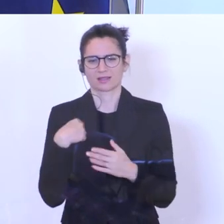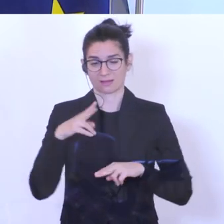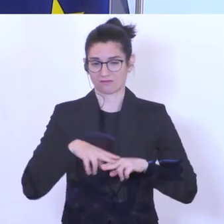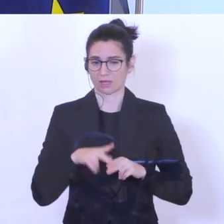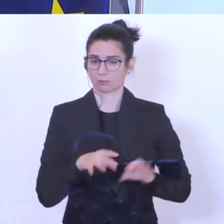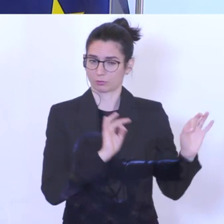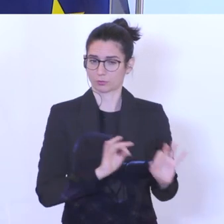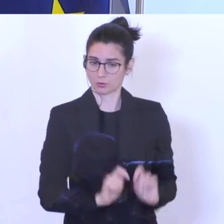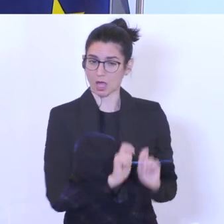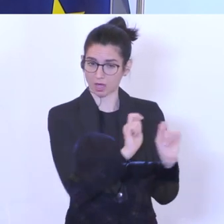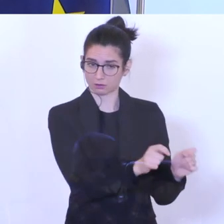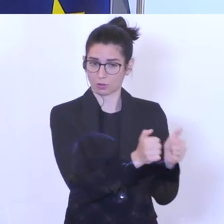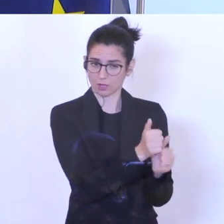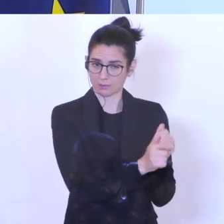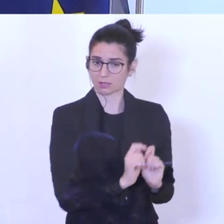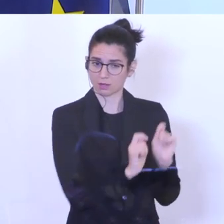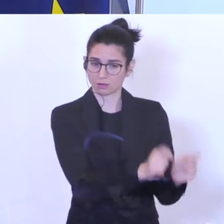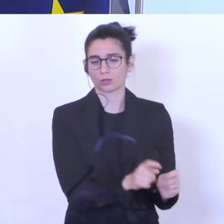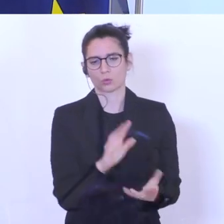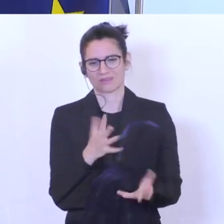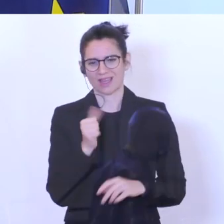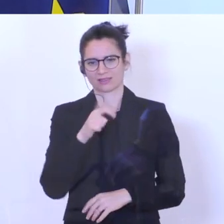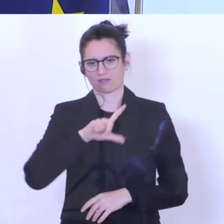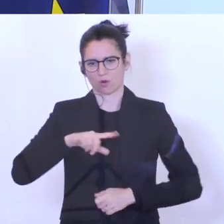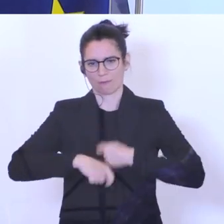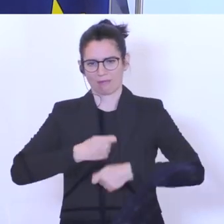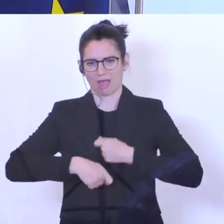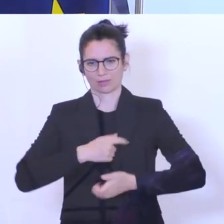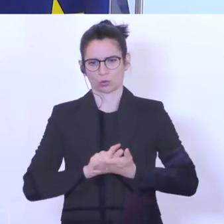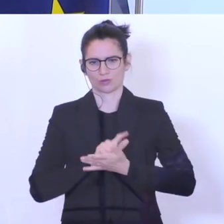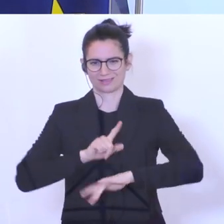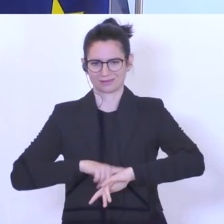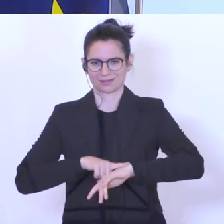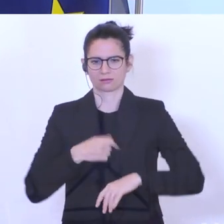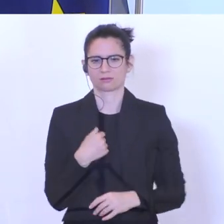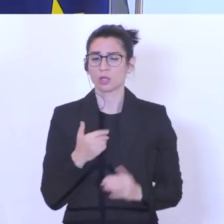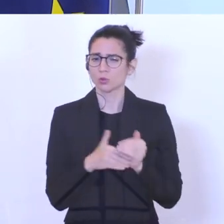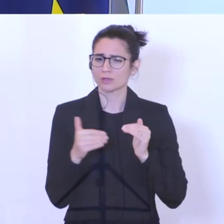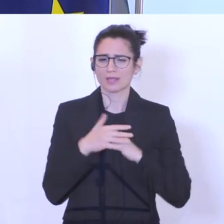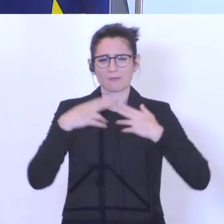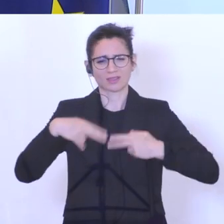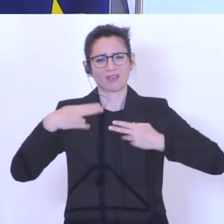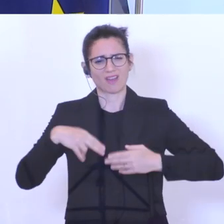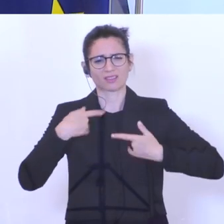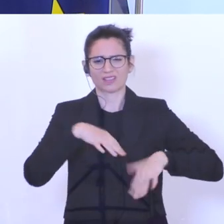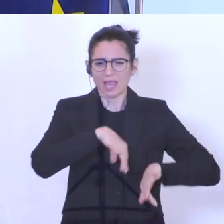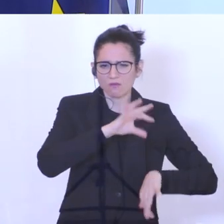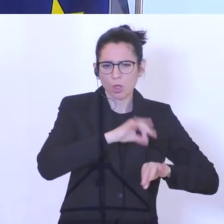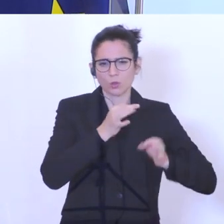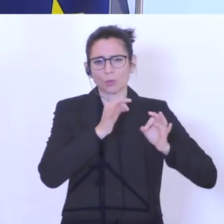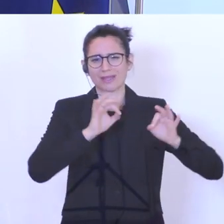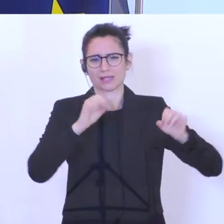korrekt eingebrachten Abrechnungen circa eine Woche. Wir entwickeln das System laufend weiter und verbessern es.